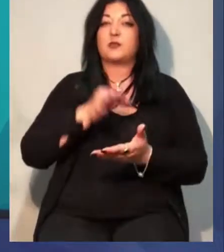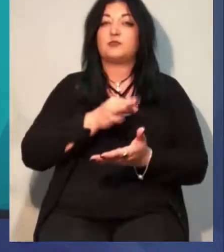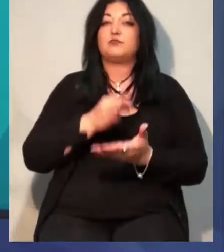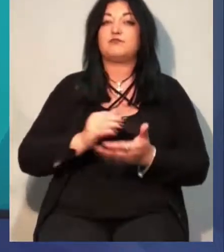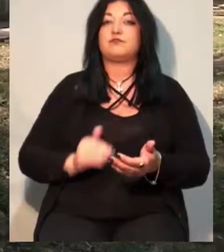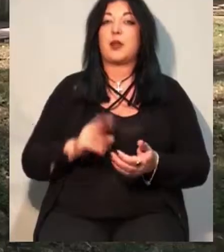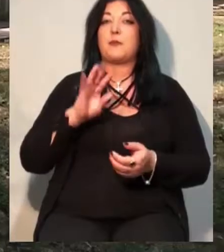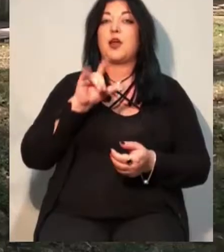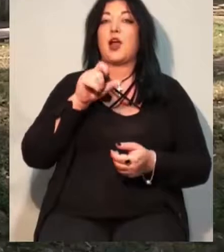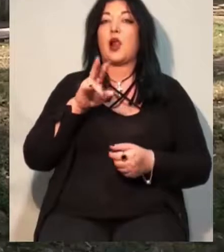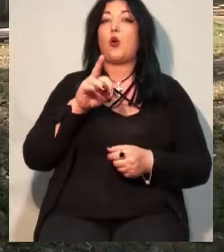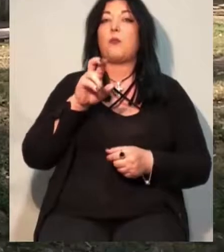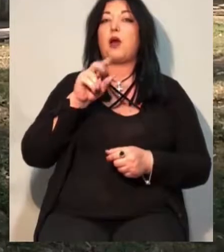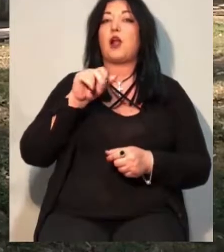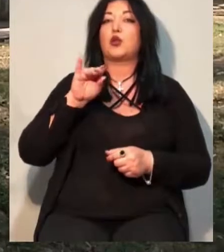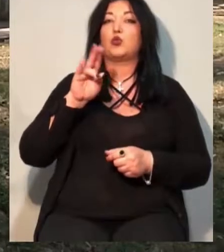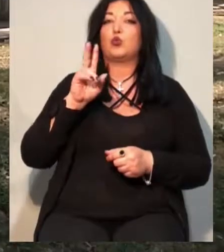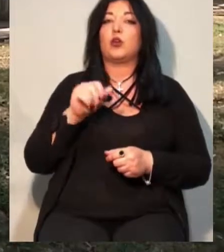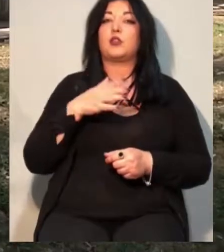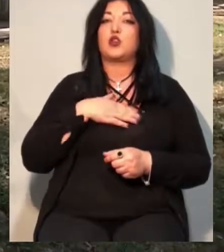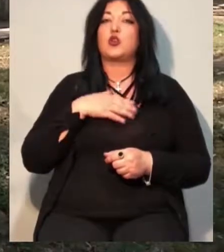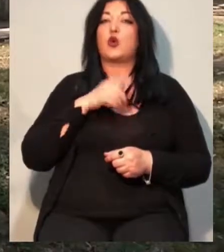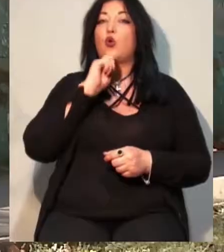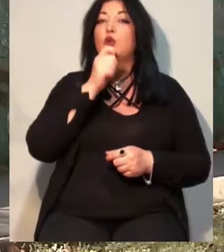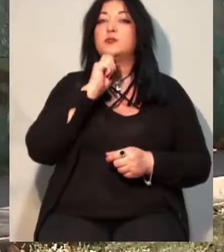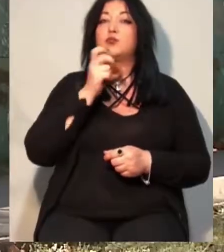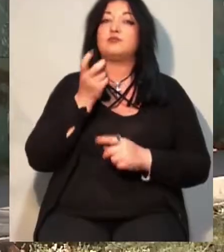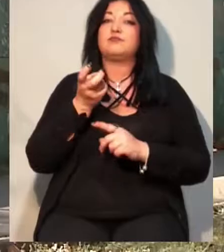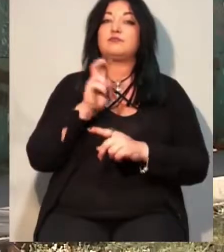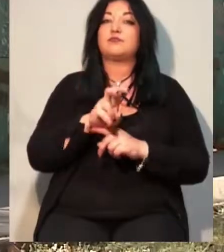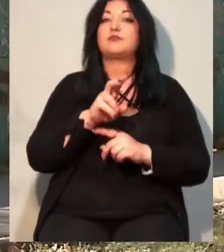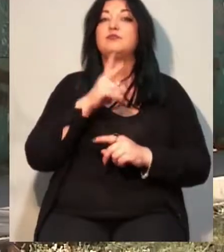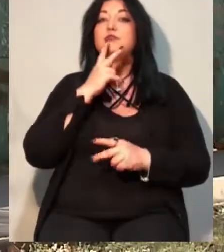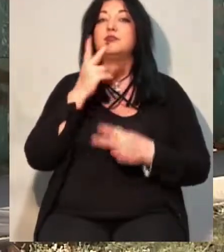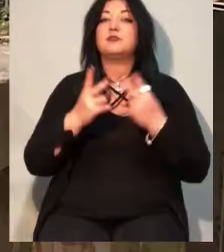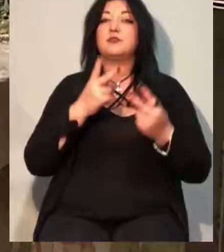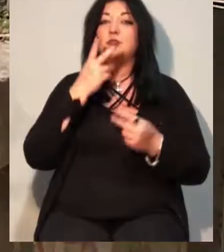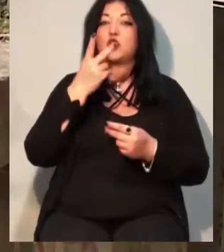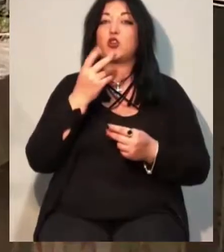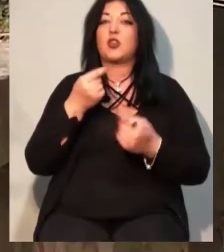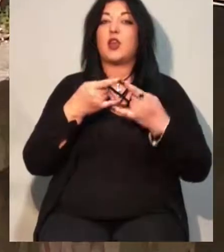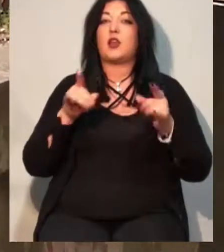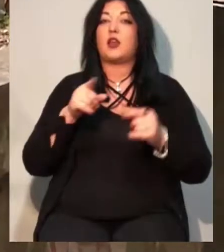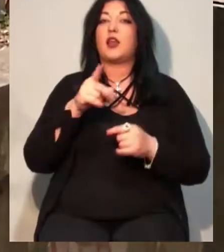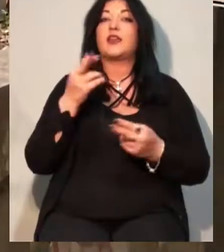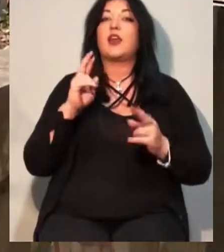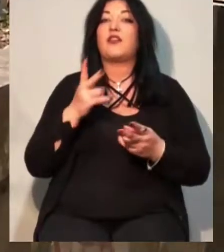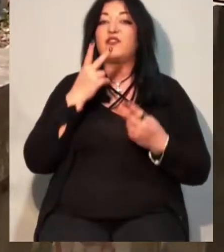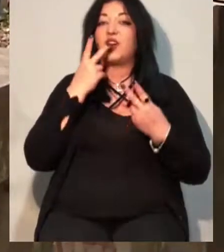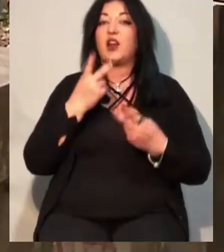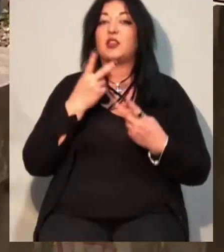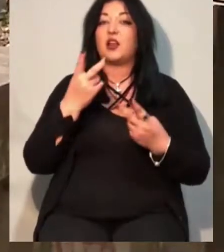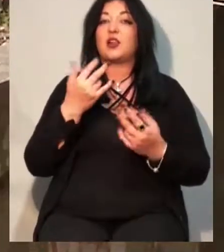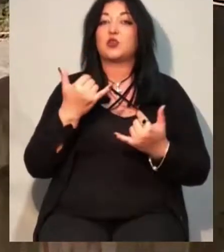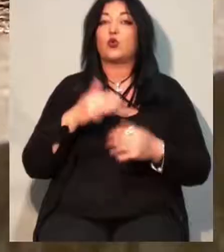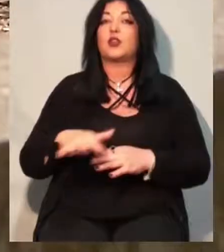Балабука. Наші кореспонденти відвідали місце можливої забудови. На своїх екранах ви бачите, як виглядала сьогодні ділянка на